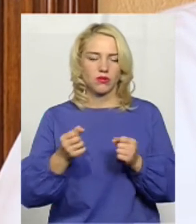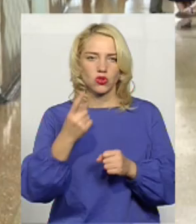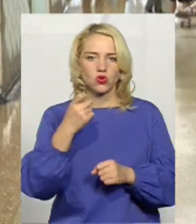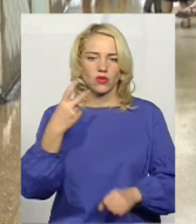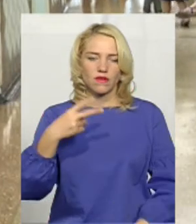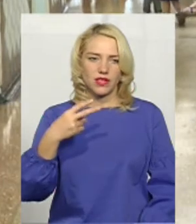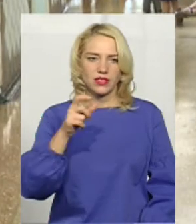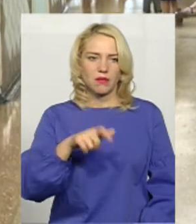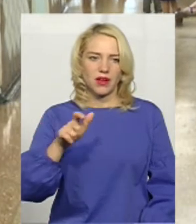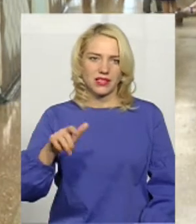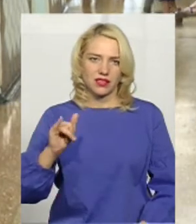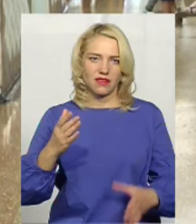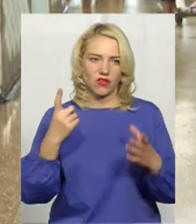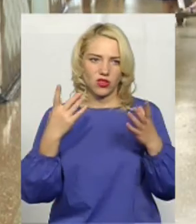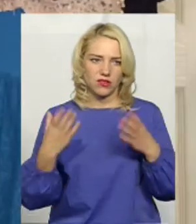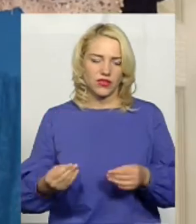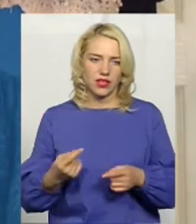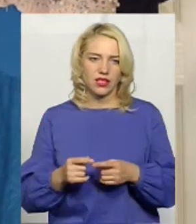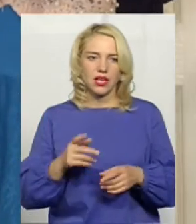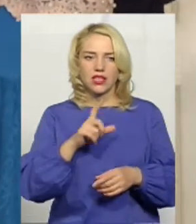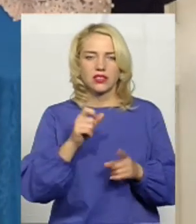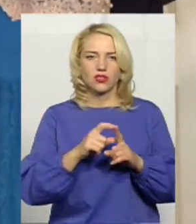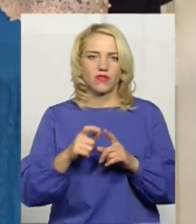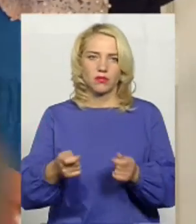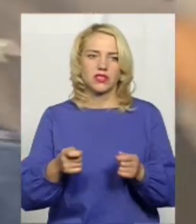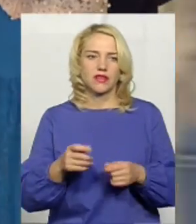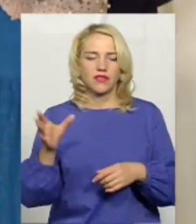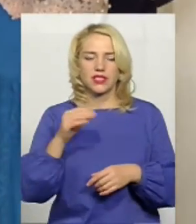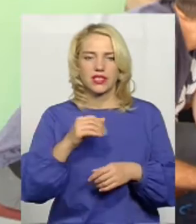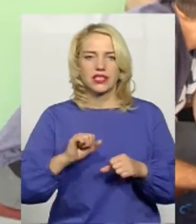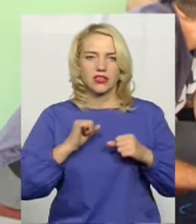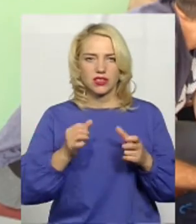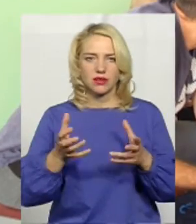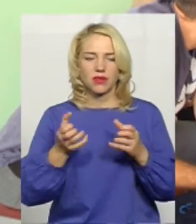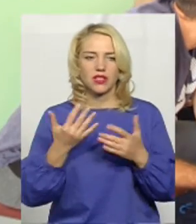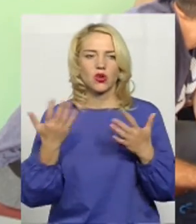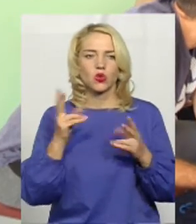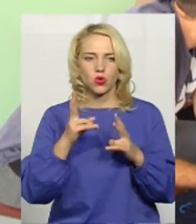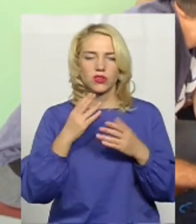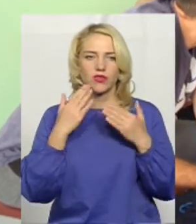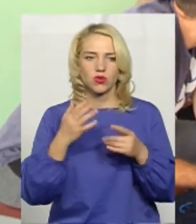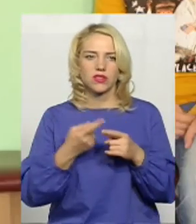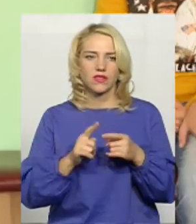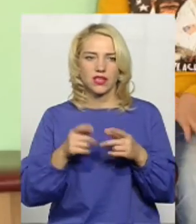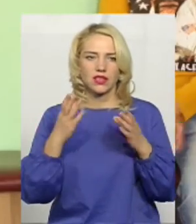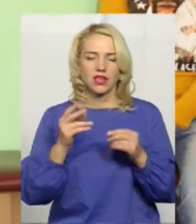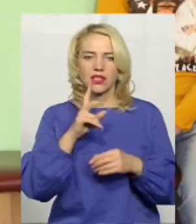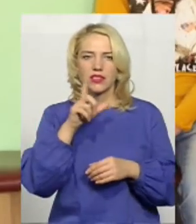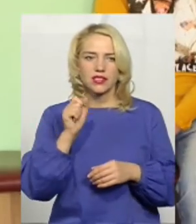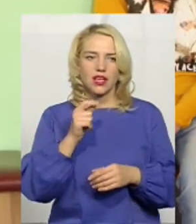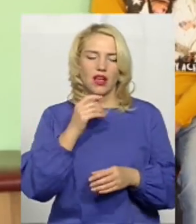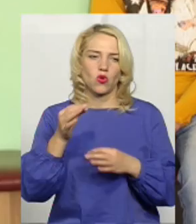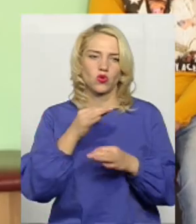в день. За словами завідувача, спеціалісти намагаються прийняти всіх пацієнтів, які звернулися в цей день за консультацією. Ми завжди